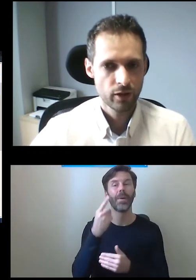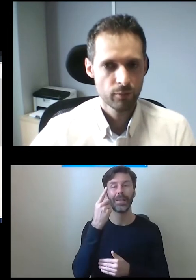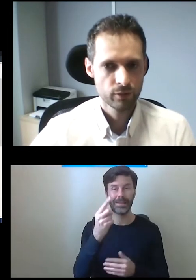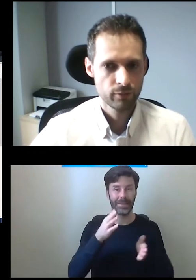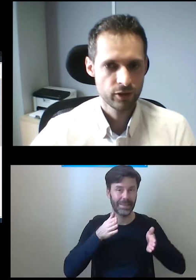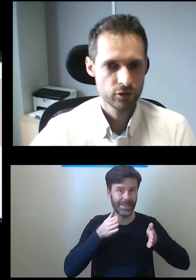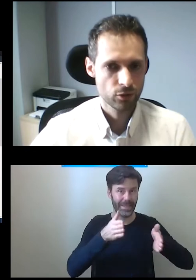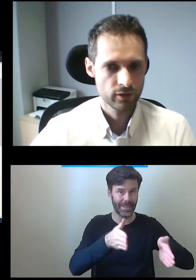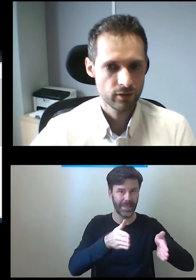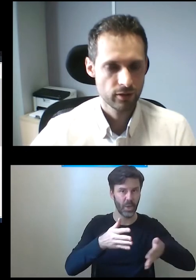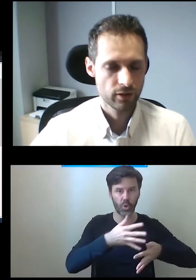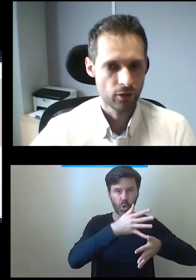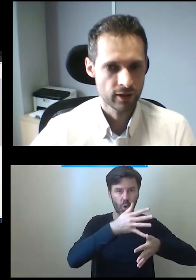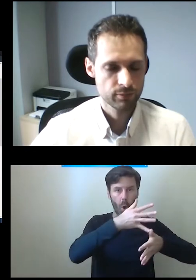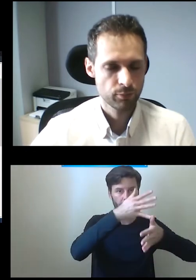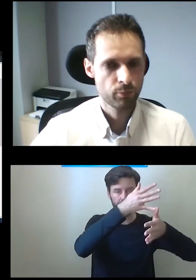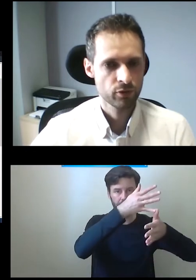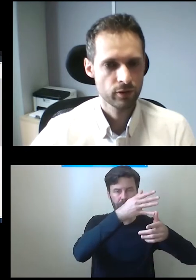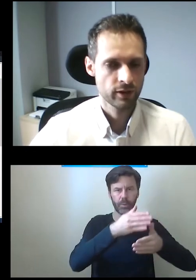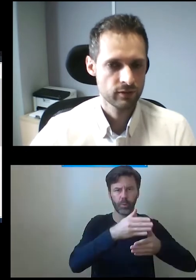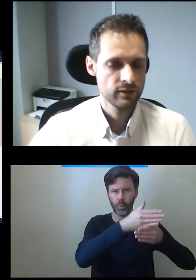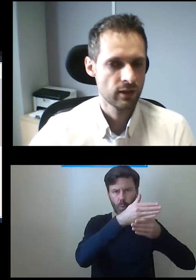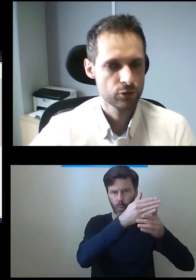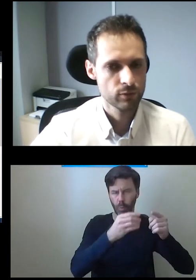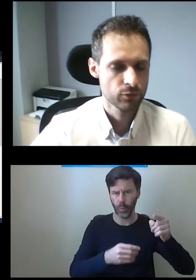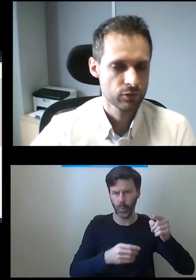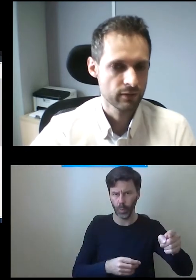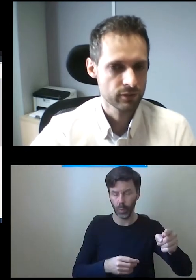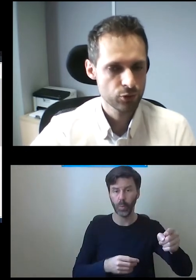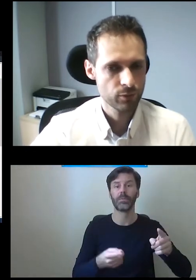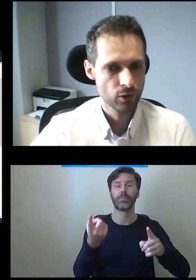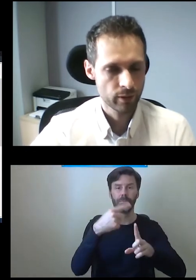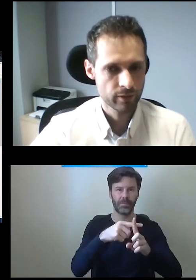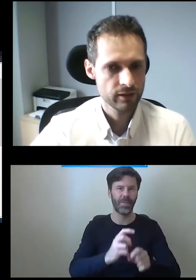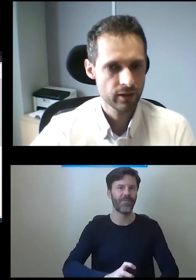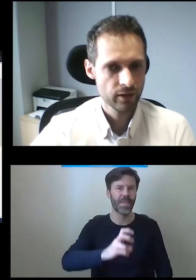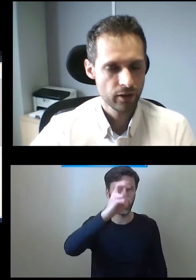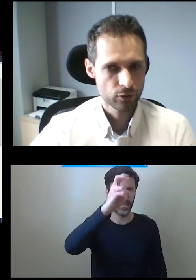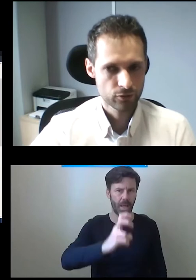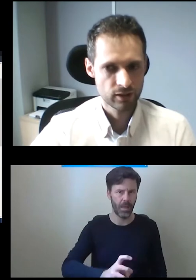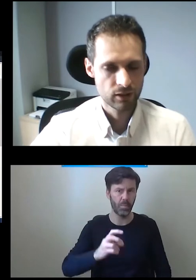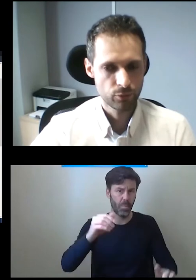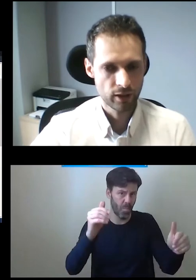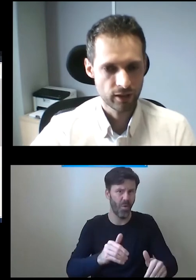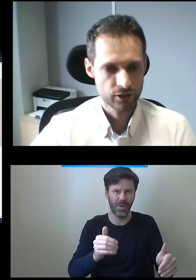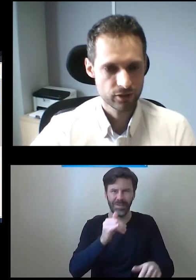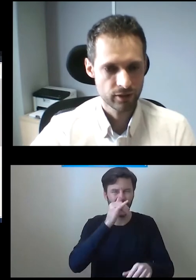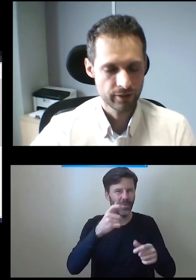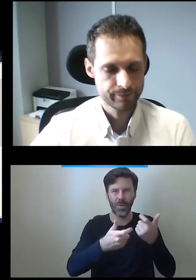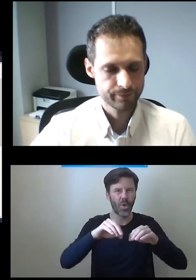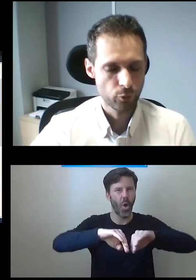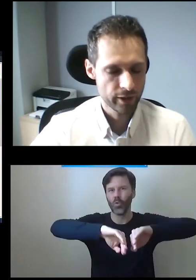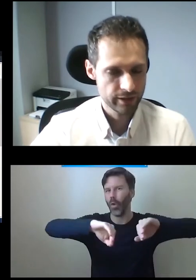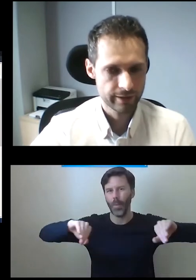mieć schody oraz windę dla osób niepełnosprawnych. Nie musi być to permanentne rozwiązanie typu jakaś